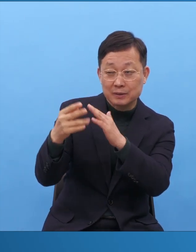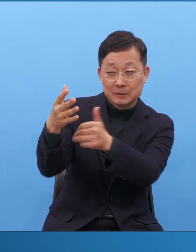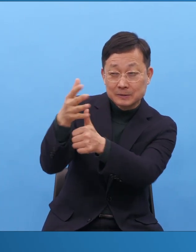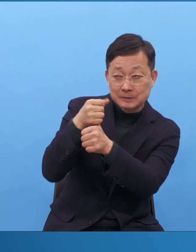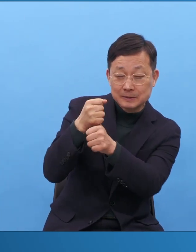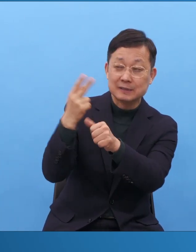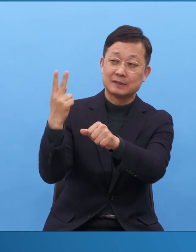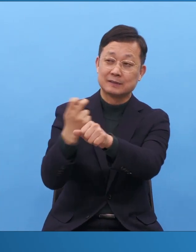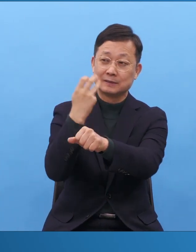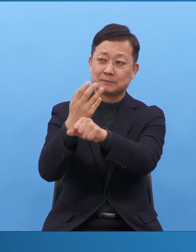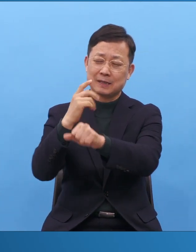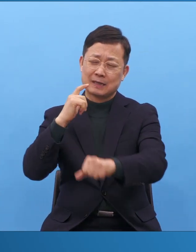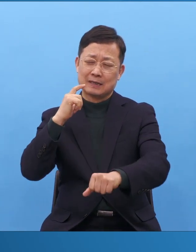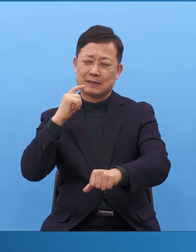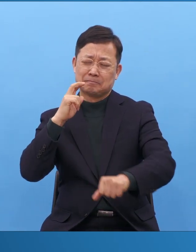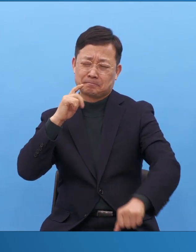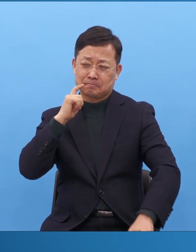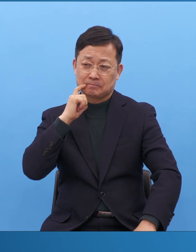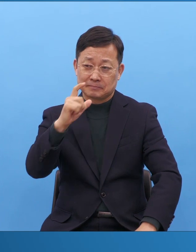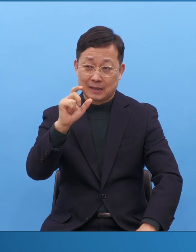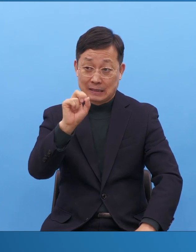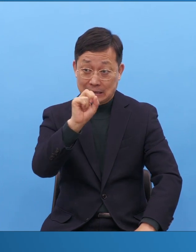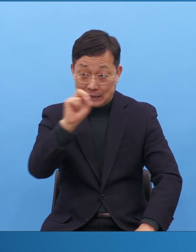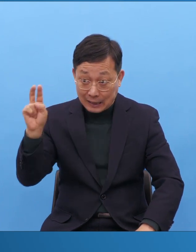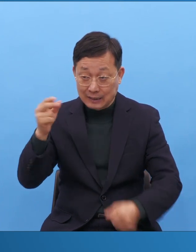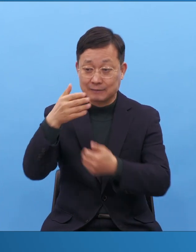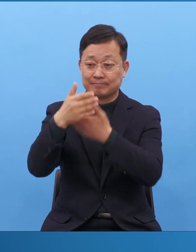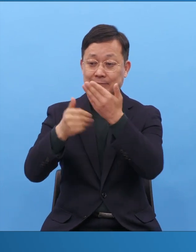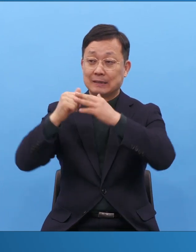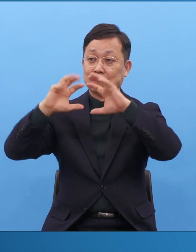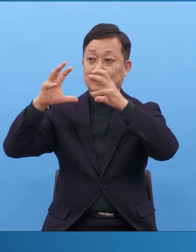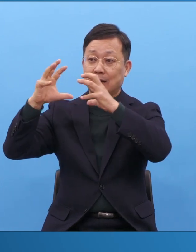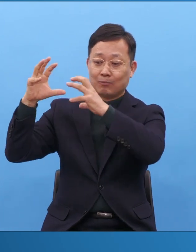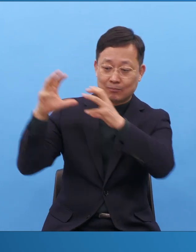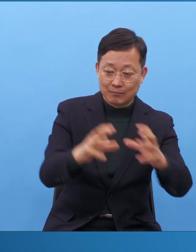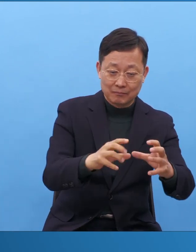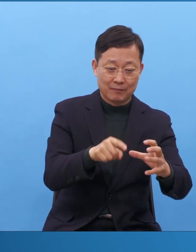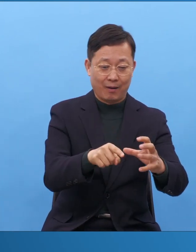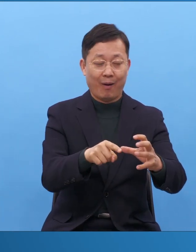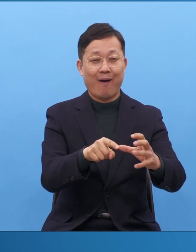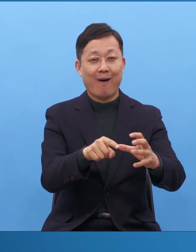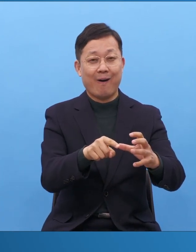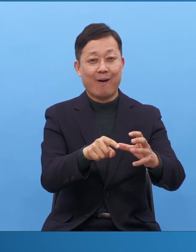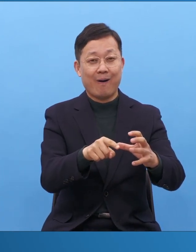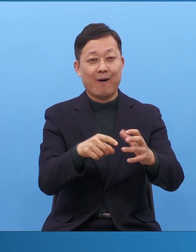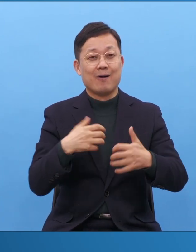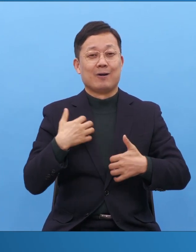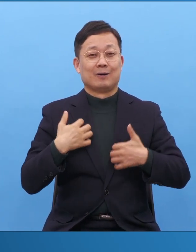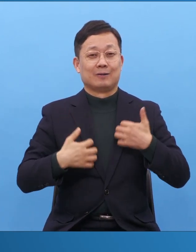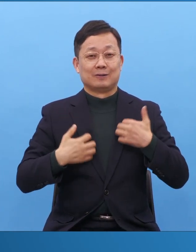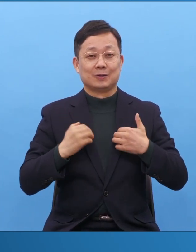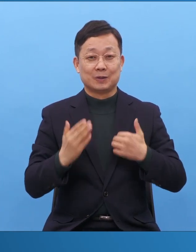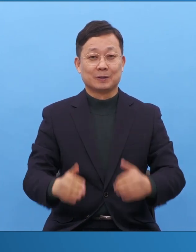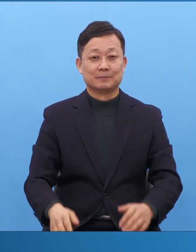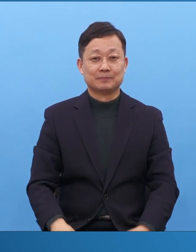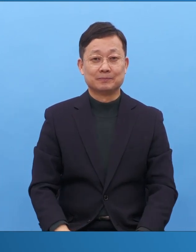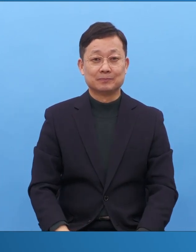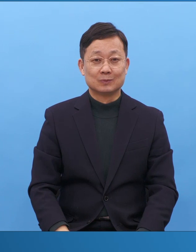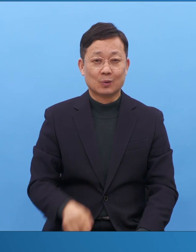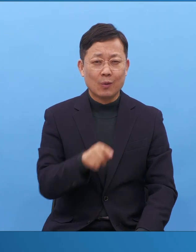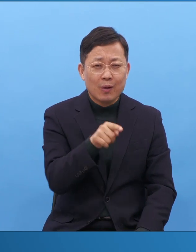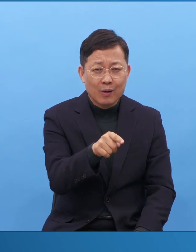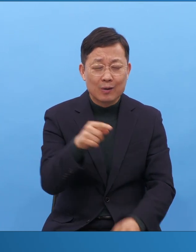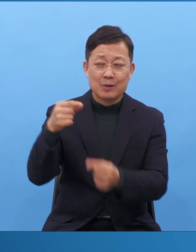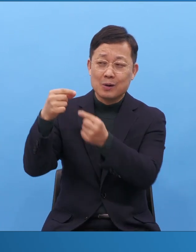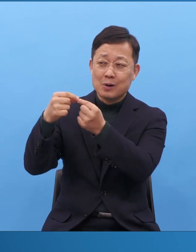이걸 하야 하나님의 나라가 이루어지는 거예요. 이걸 하야 영혼이란 답이